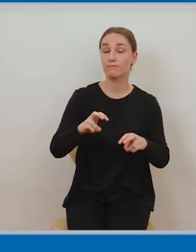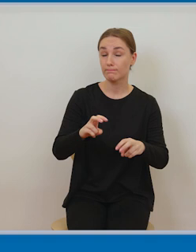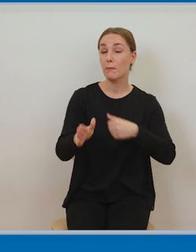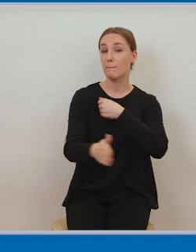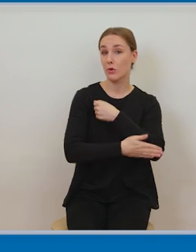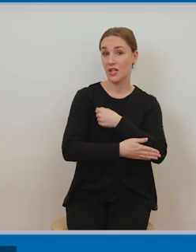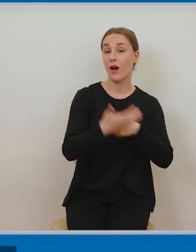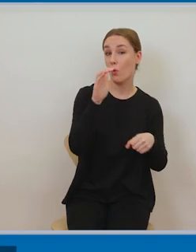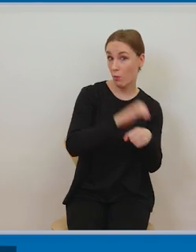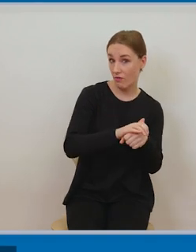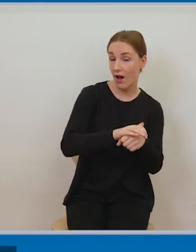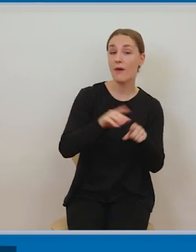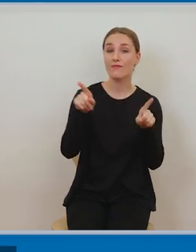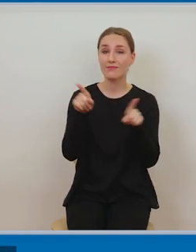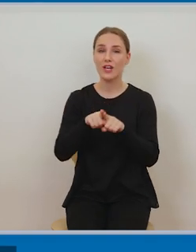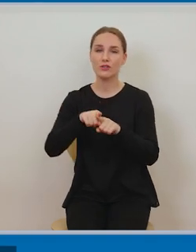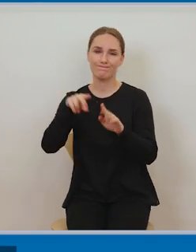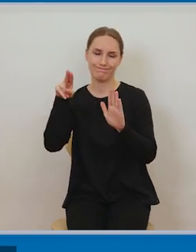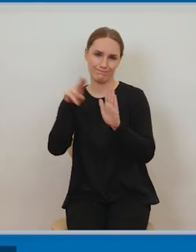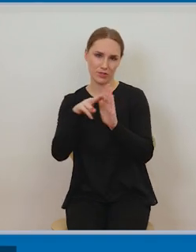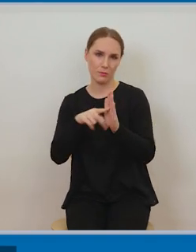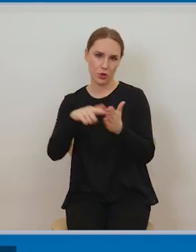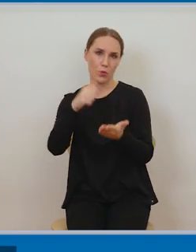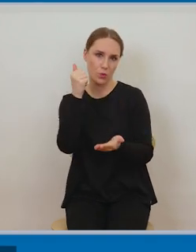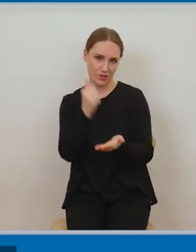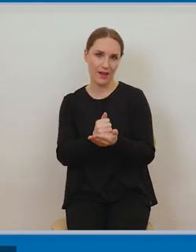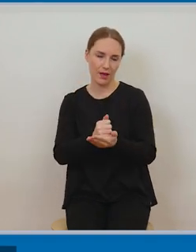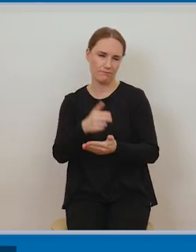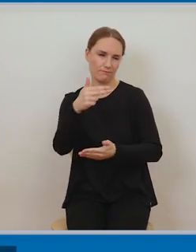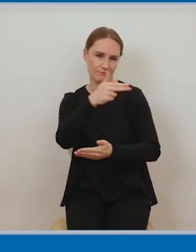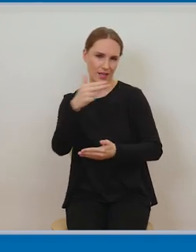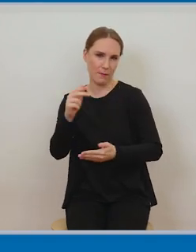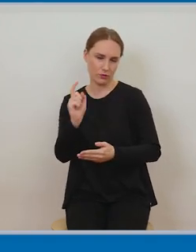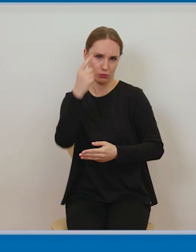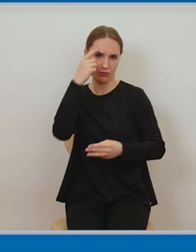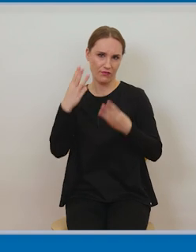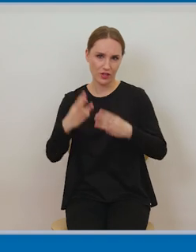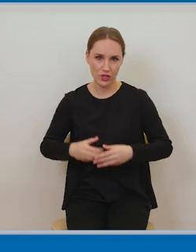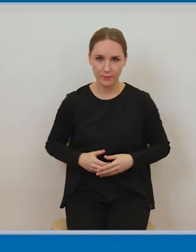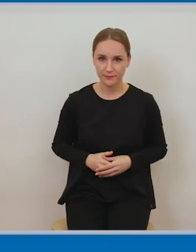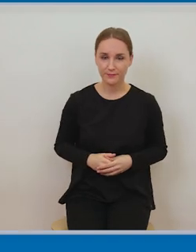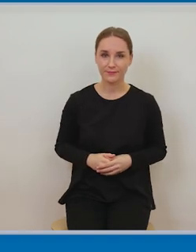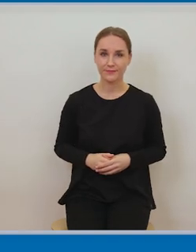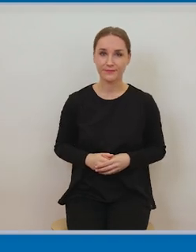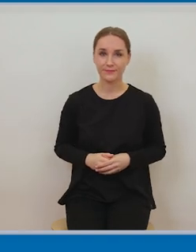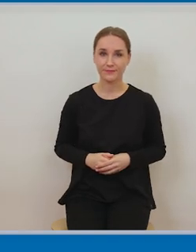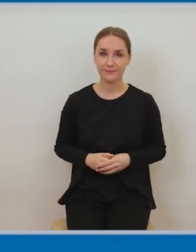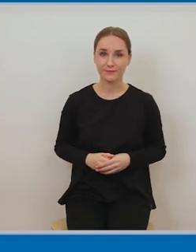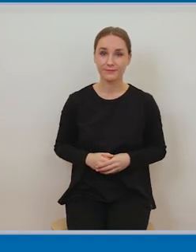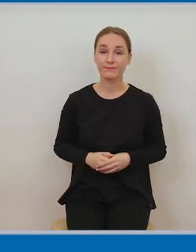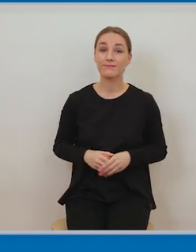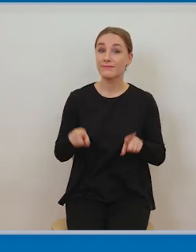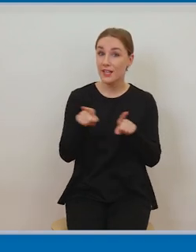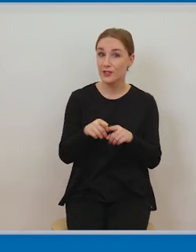przepisów ustawowych, które dla tej problematyki, którą będziemy omawiać są kluczowe. I przejdziemy do właśnie